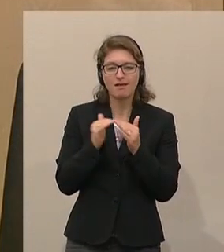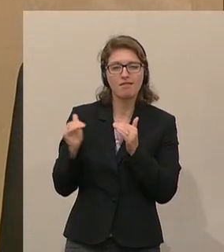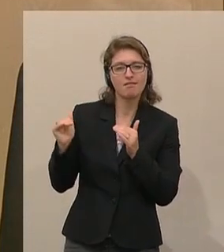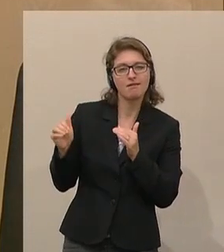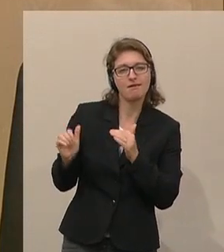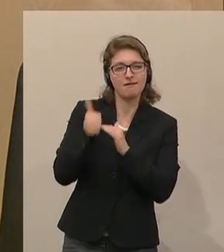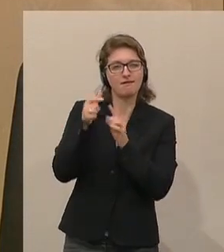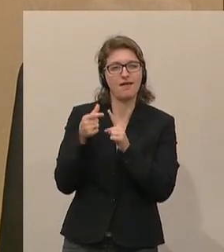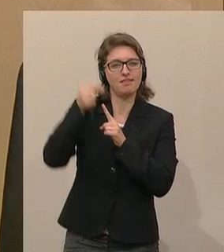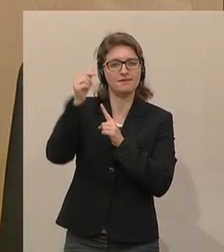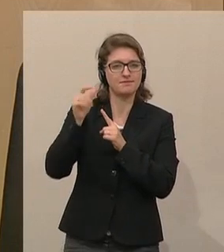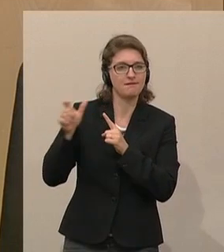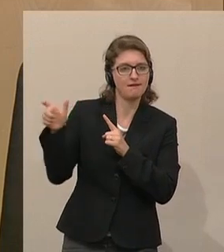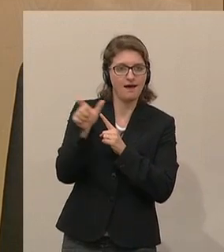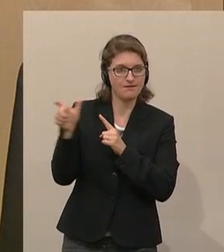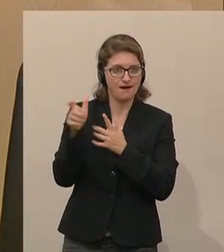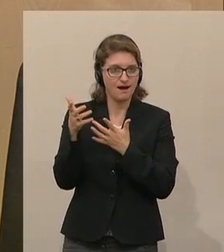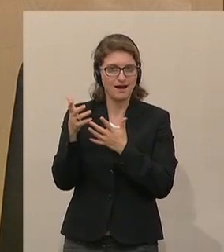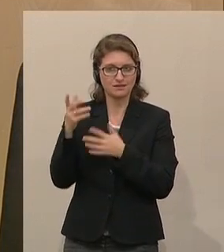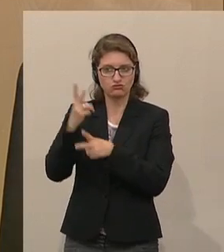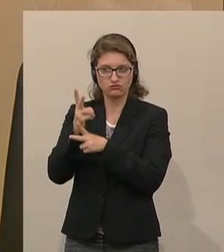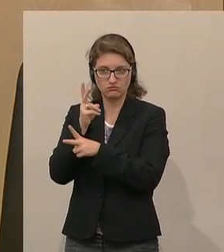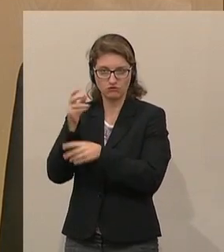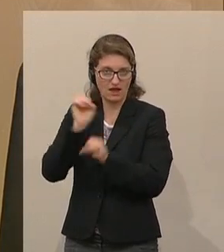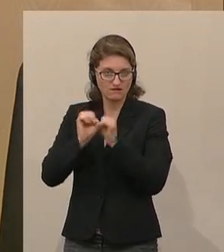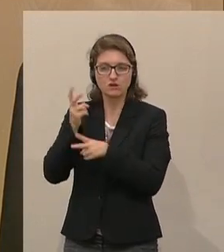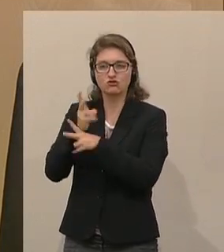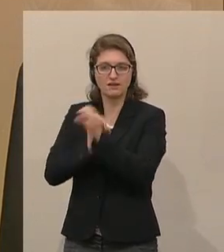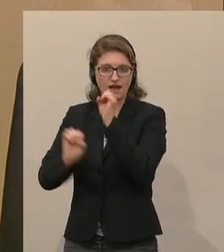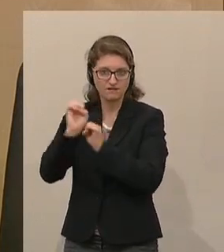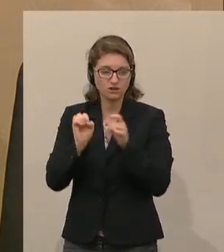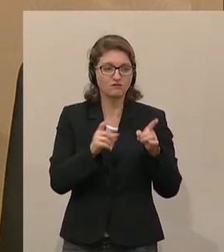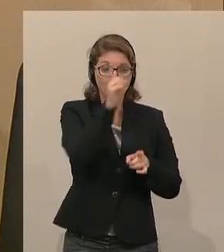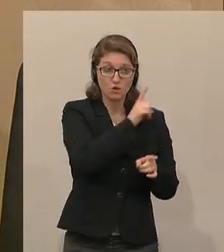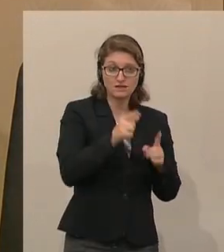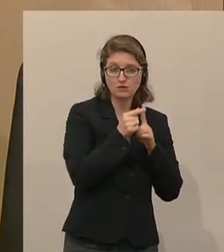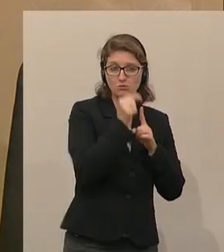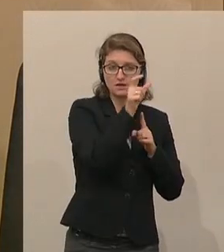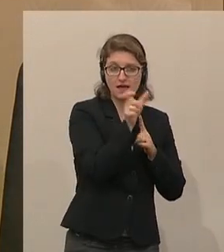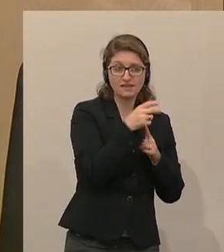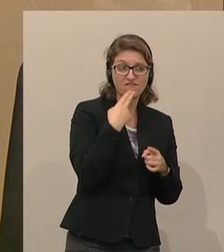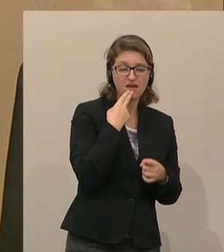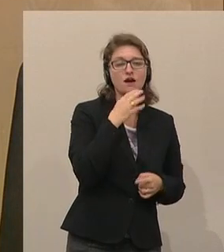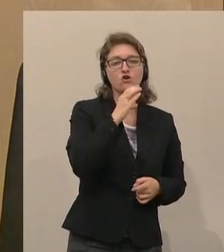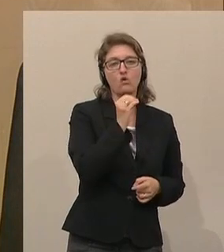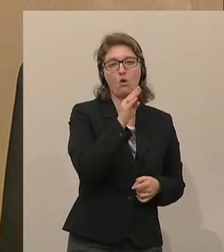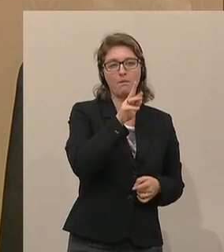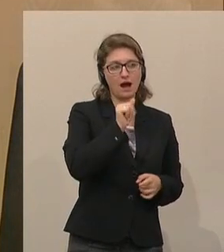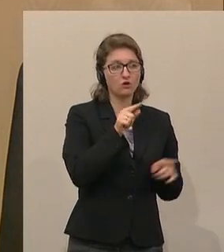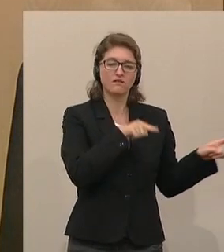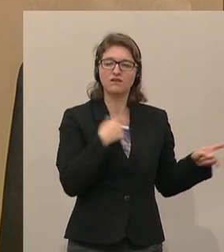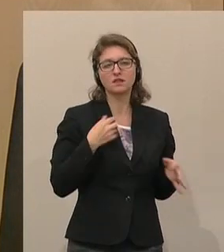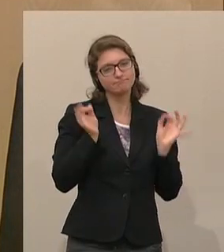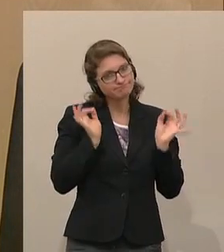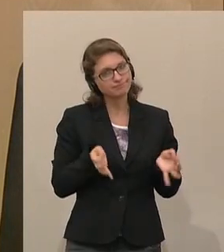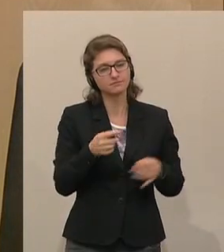Staatsanwaltschaft ist und die Eliteeinheit der Polizei die Cobra ist. Das sind getrennte Bereiche. Es gibt getrennte Verantwortlichkeiten. Und wir haben einen exzellenten Innenminister,